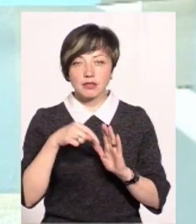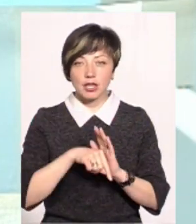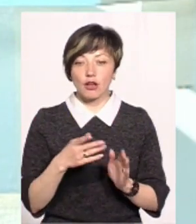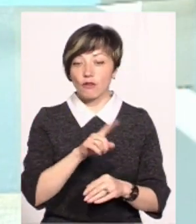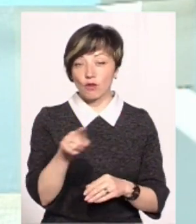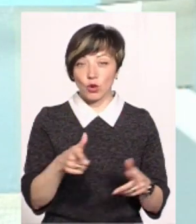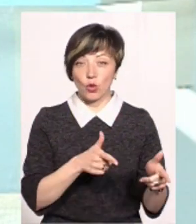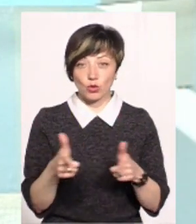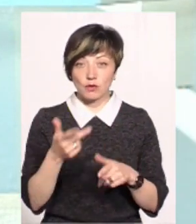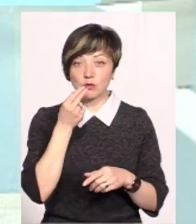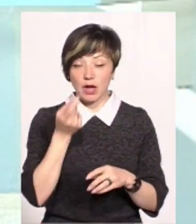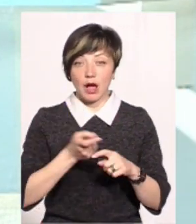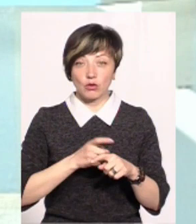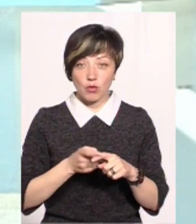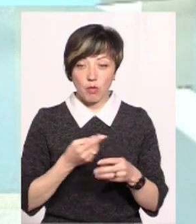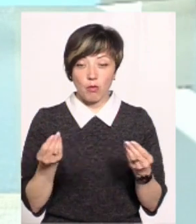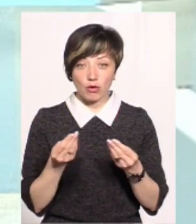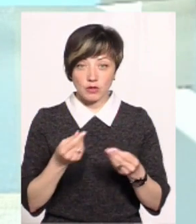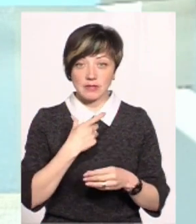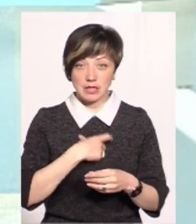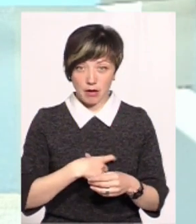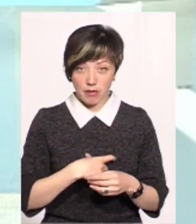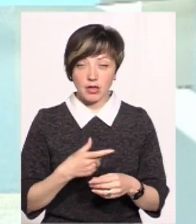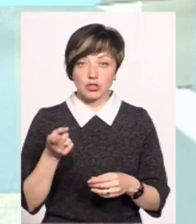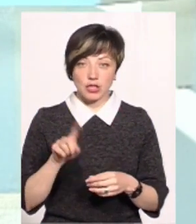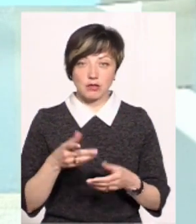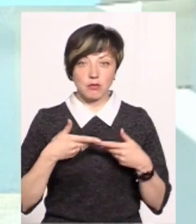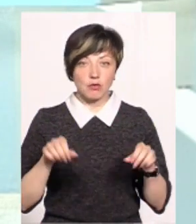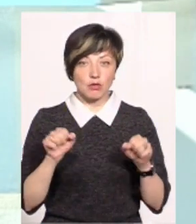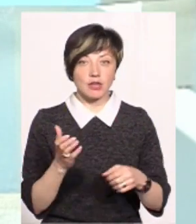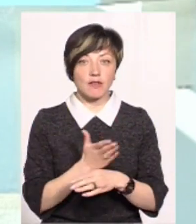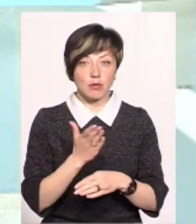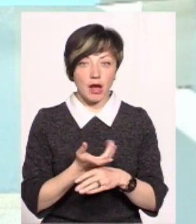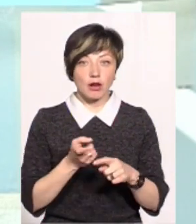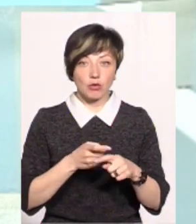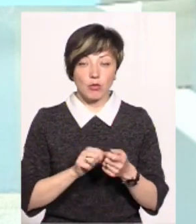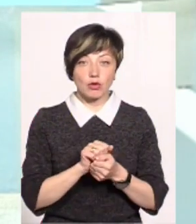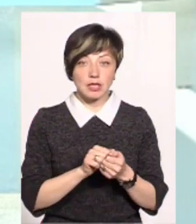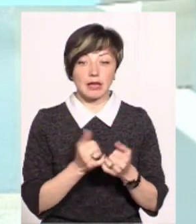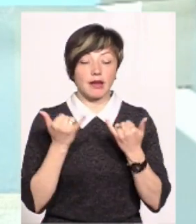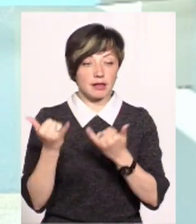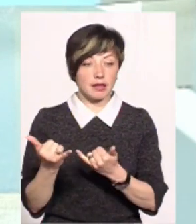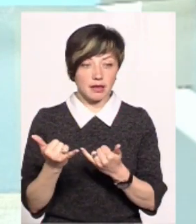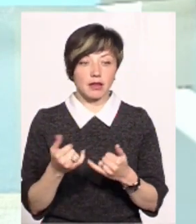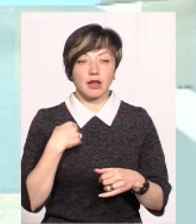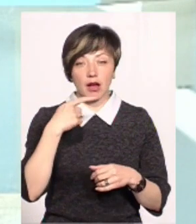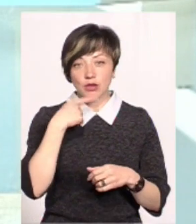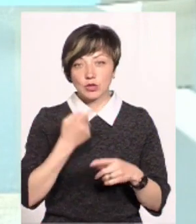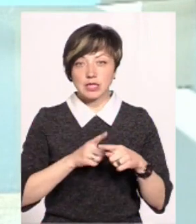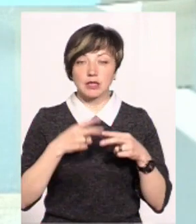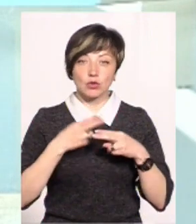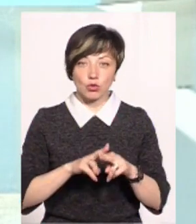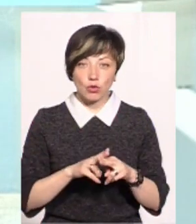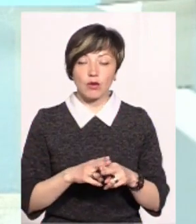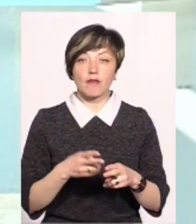те, що якщо вони готові споживати картопляний порошок в себе, то, значить, ми можемо виробляти картопляний порошок і для них. Тому я кажу, що ці